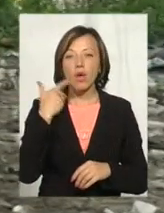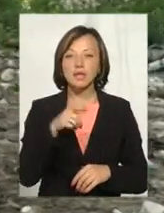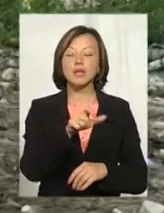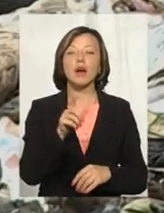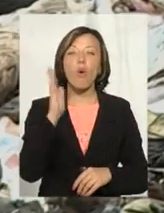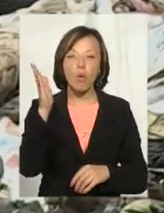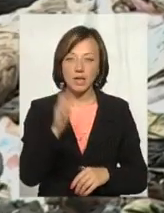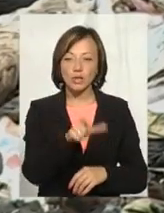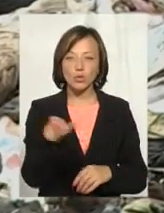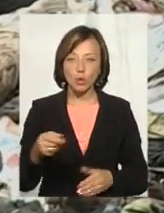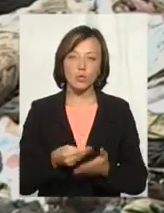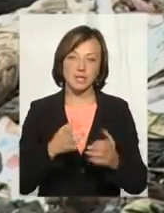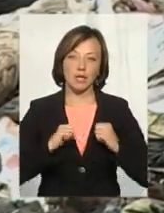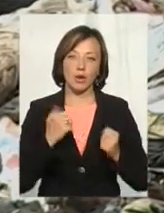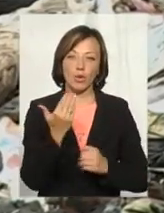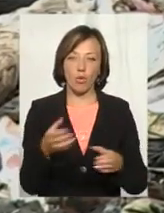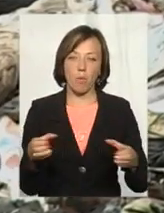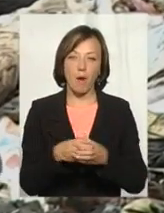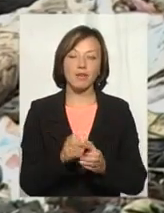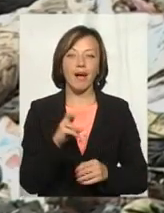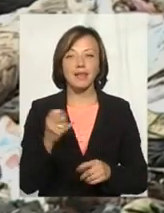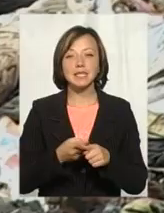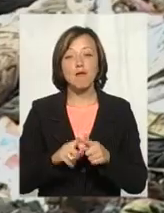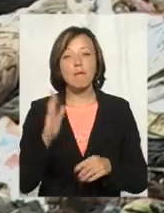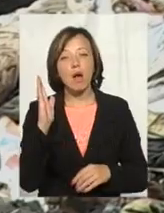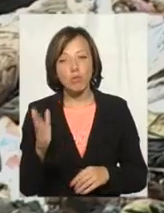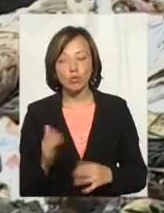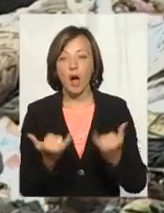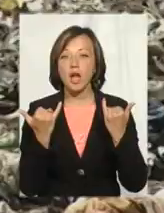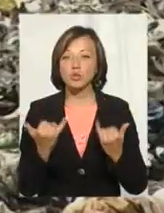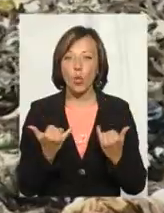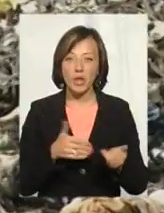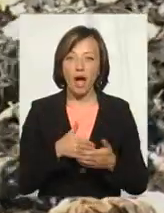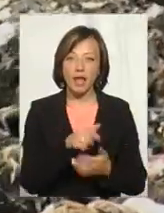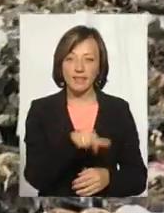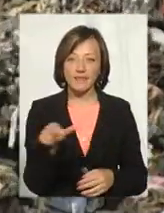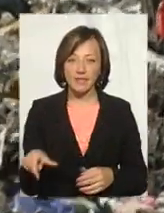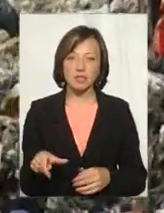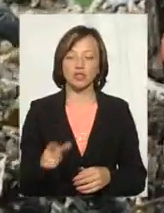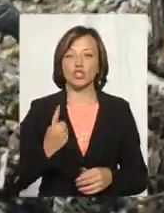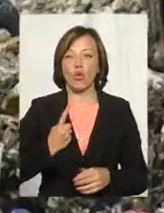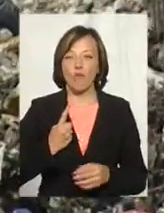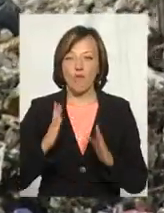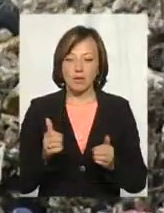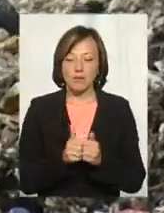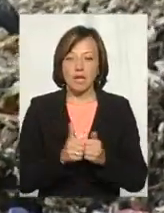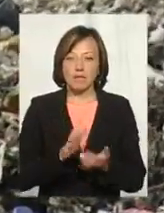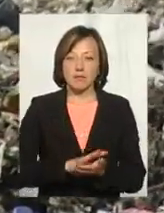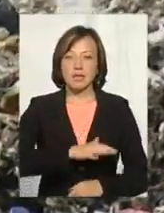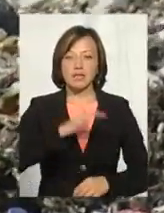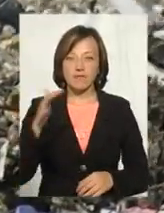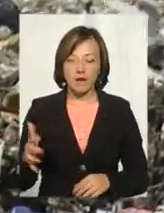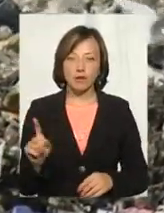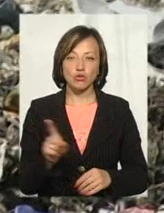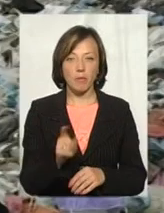оцінять старання його та його однодумців, але це в майбутньому. А сьогодні активісти так само ревно чергуватимуть біля сміттєзвалища,